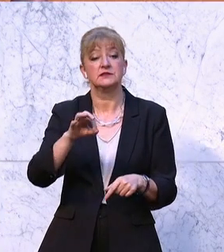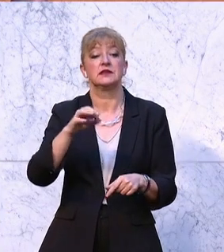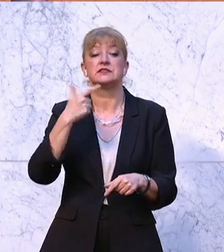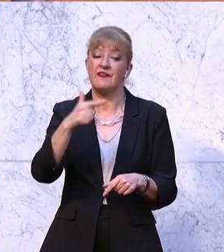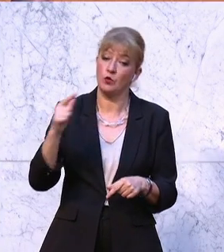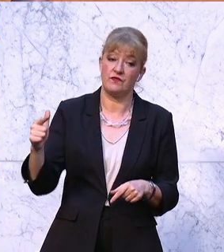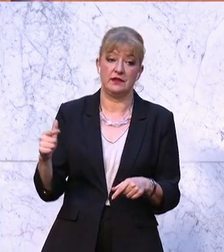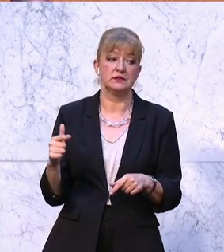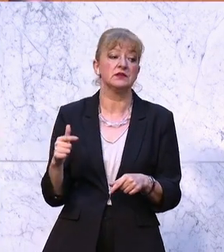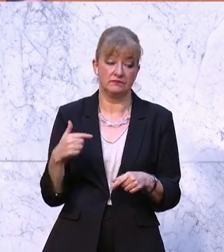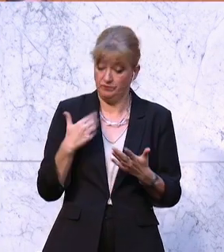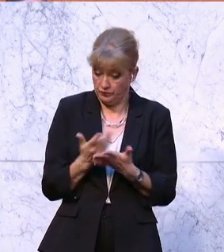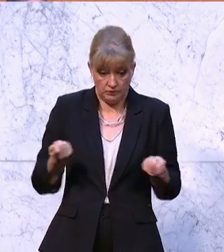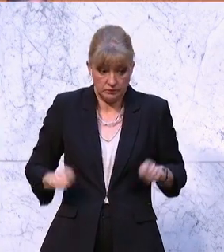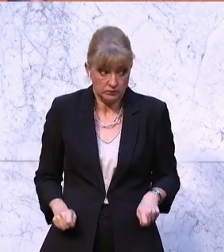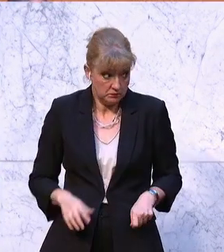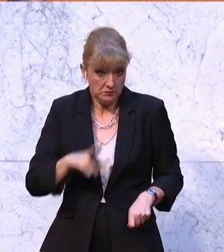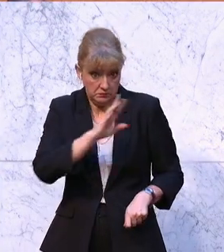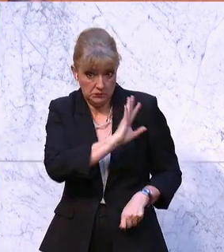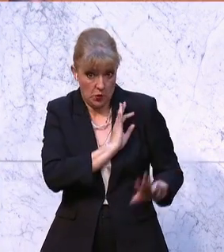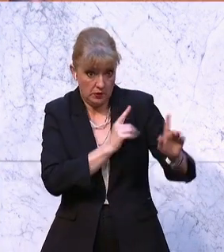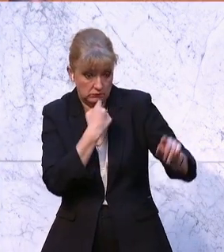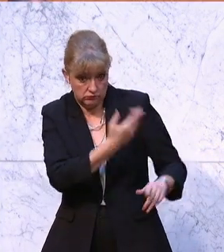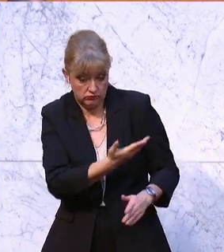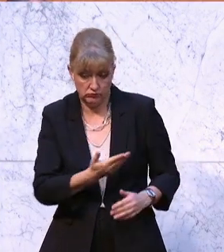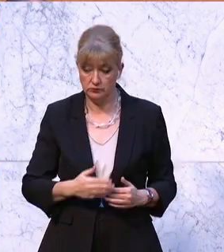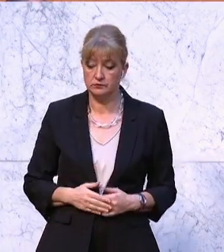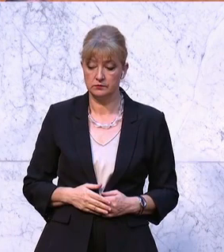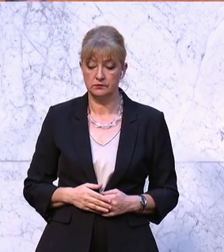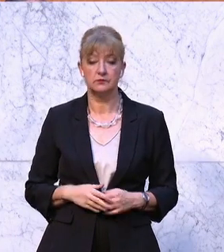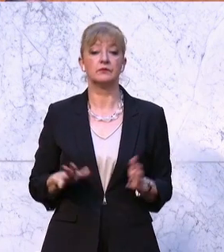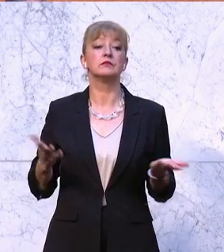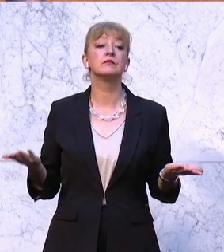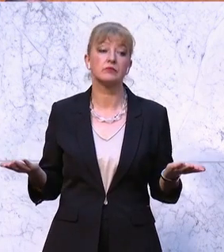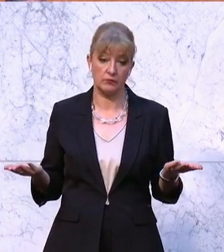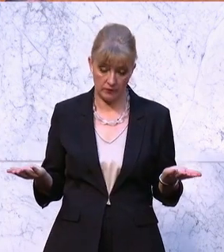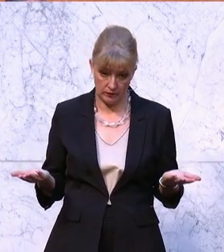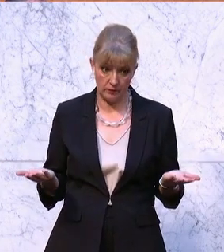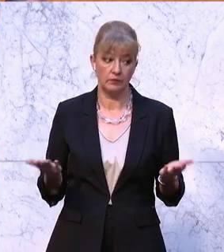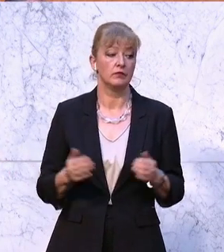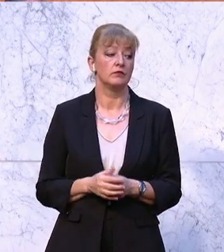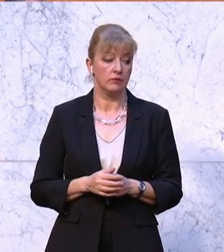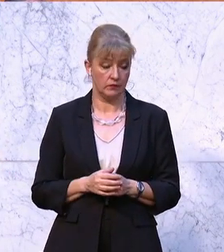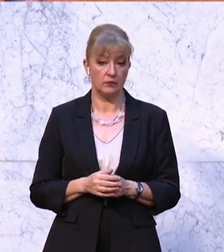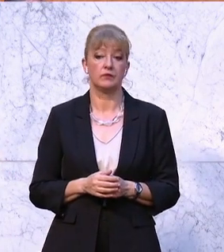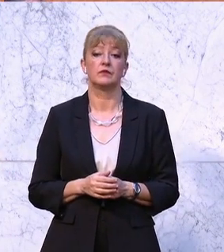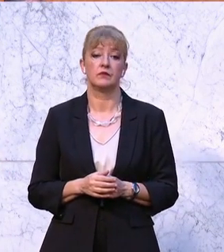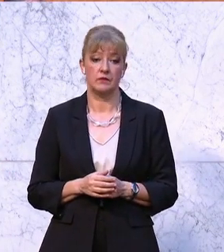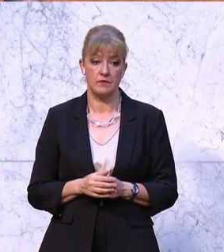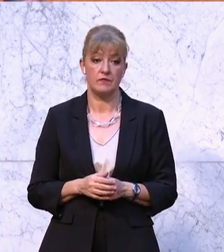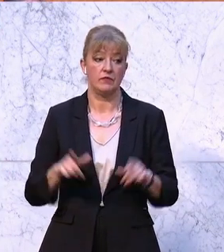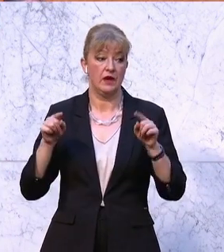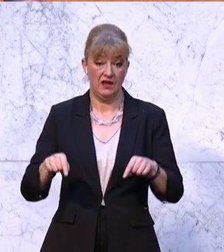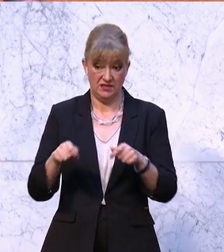haben wir das beschlossen, Herr Kollege. Und überhaupt, und überhaupt hat